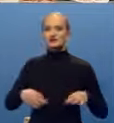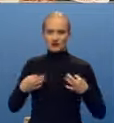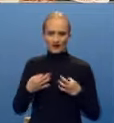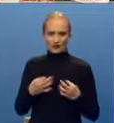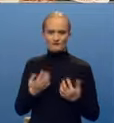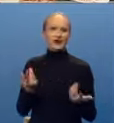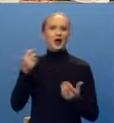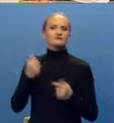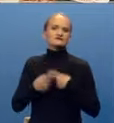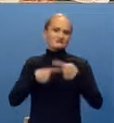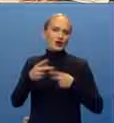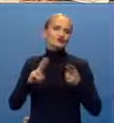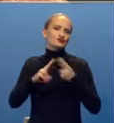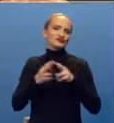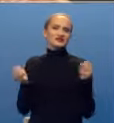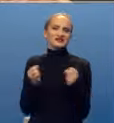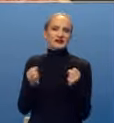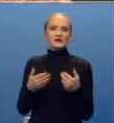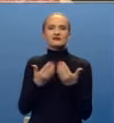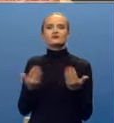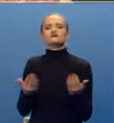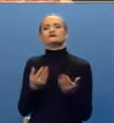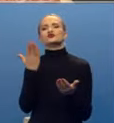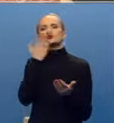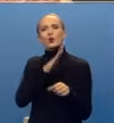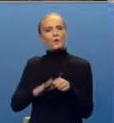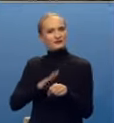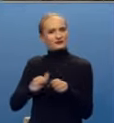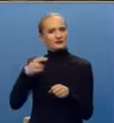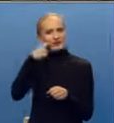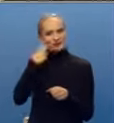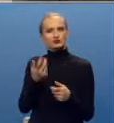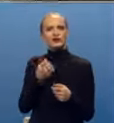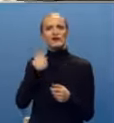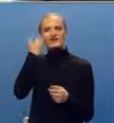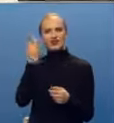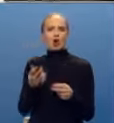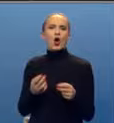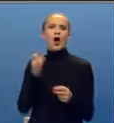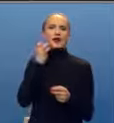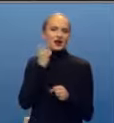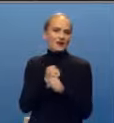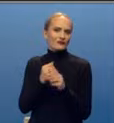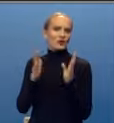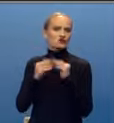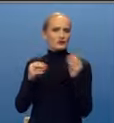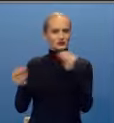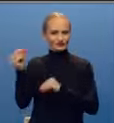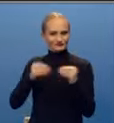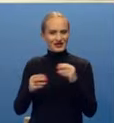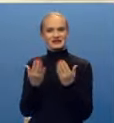Tradicionalno u susred zimi na sajmu su ponuđeni suhomesni proizvodi vina i rakije spravljeni po domaćoj recepturi.